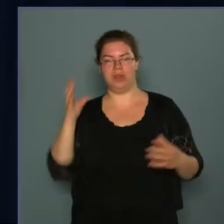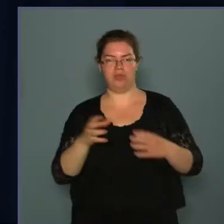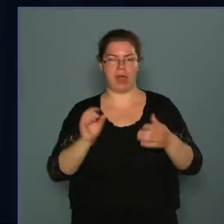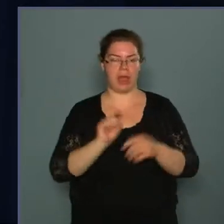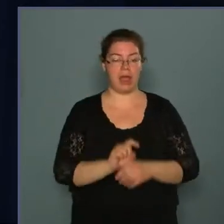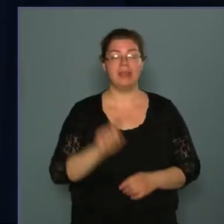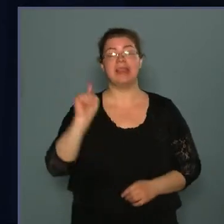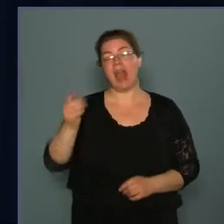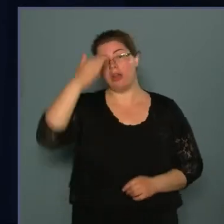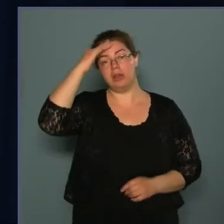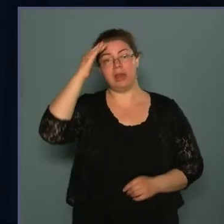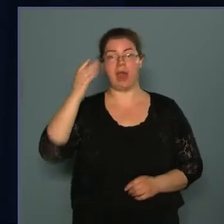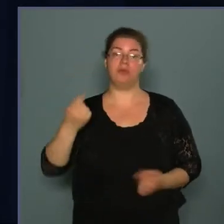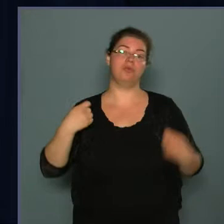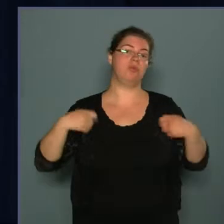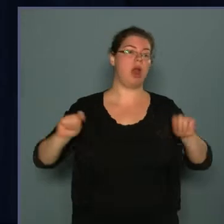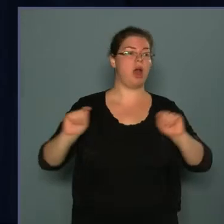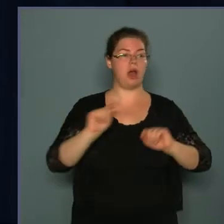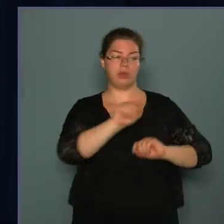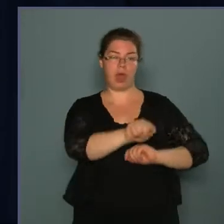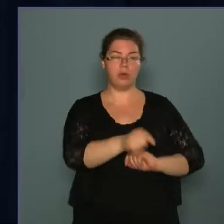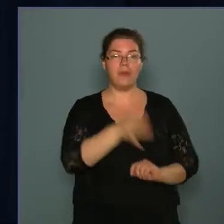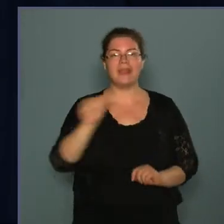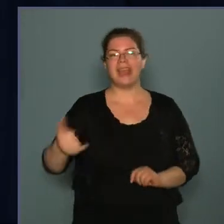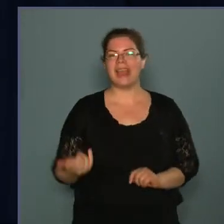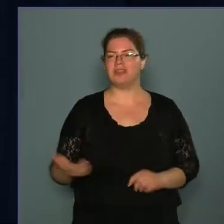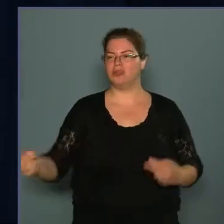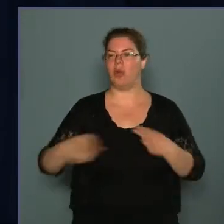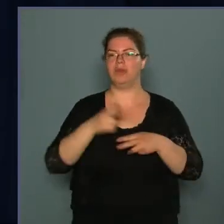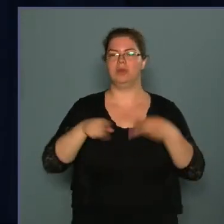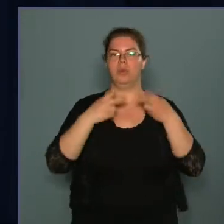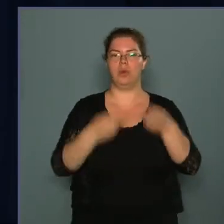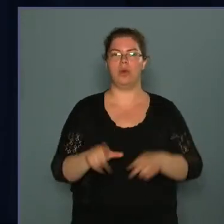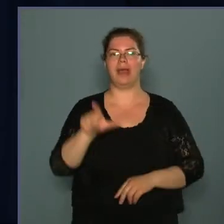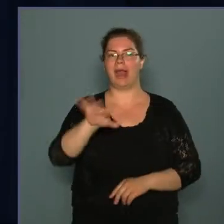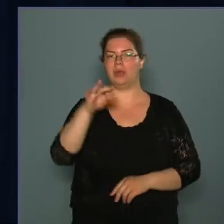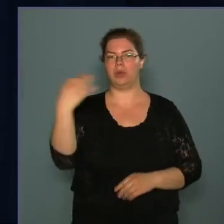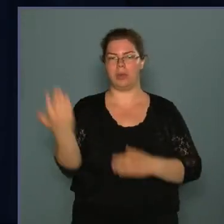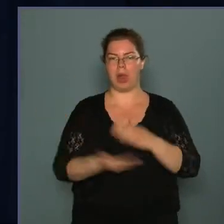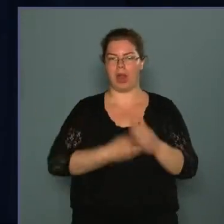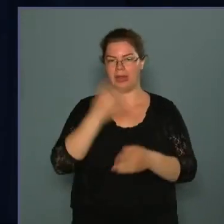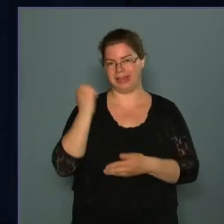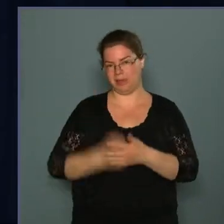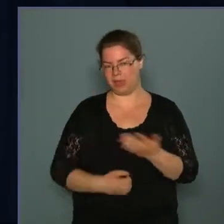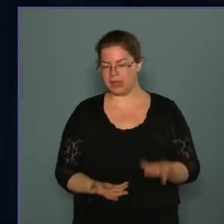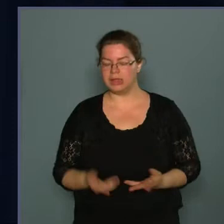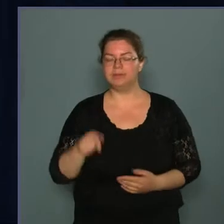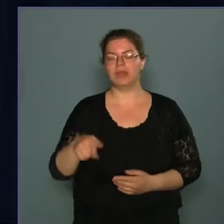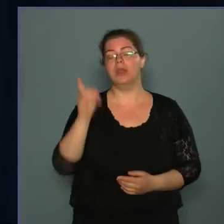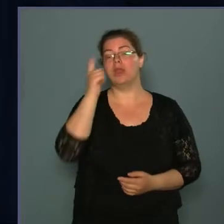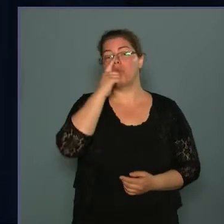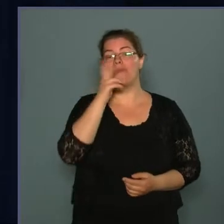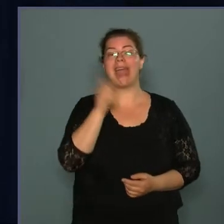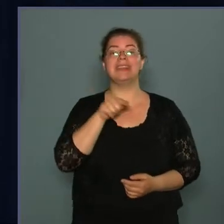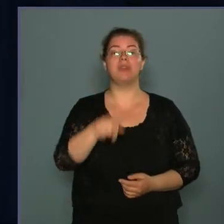katonák azonban úgymond feladják őt, és rövid úton, két nap alatt kivégzik. Nos, ez a Novák Tivadar,